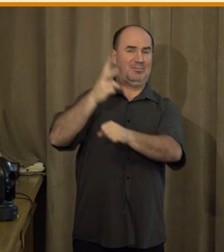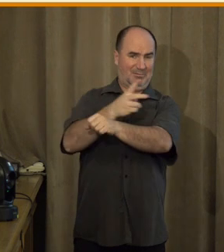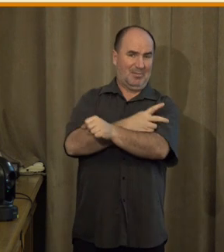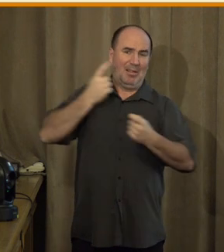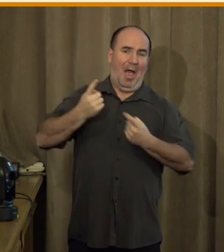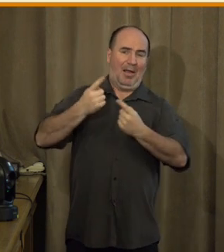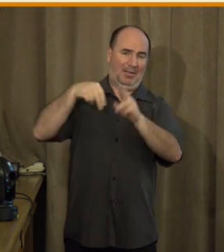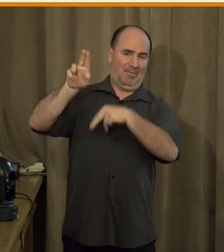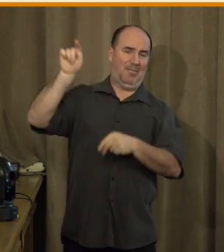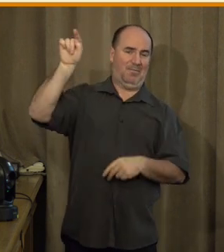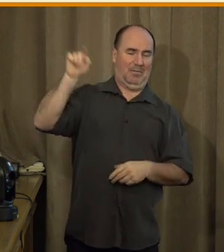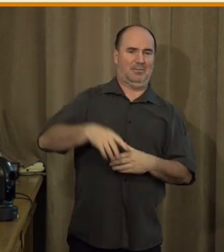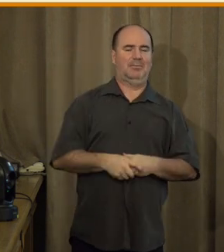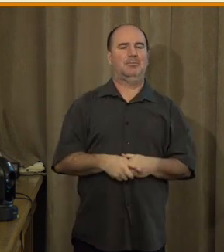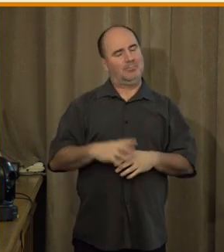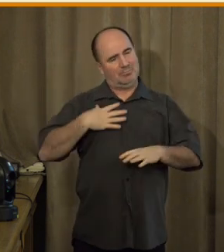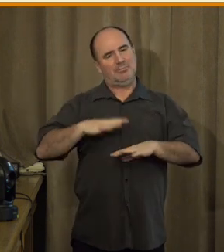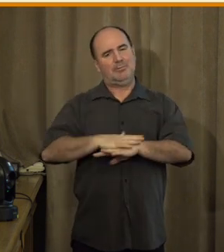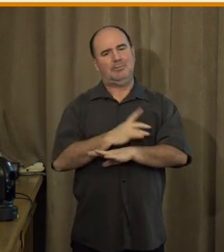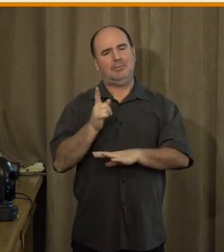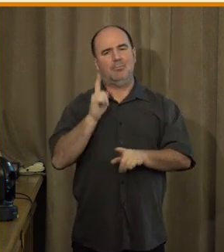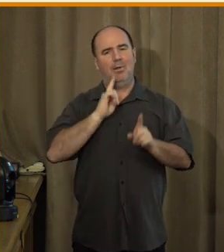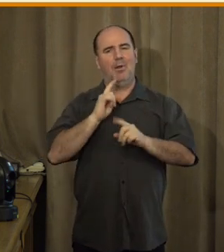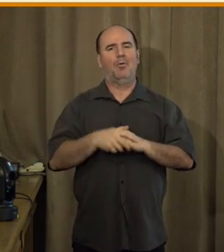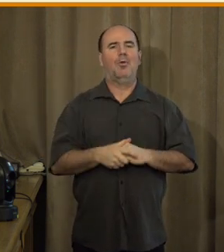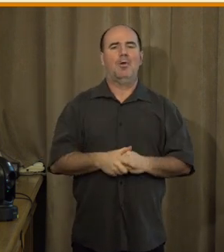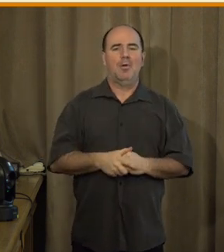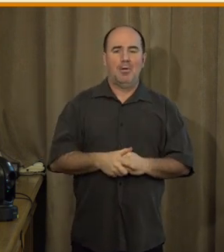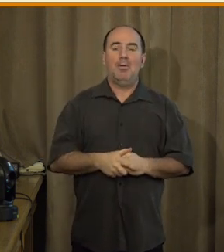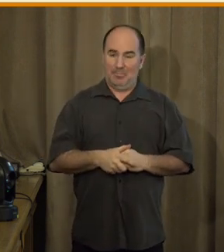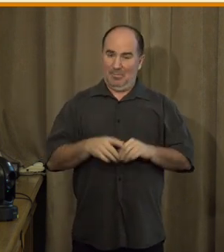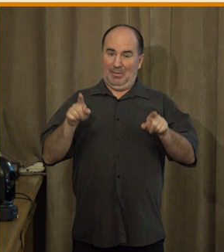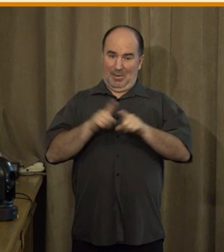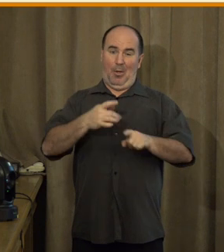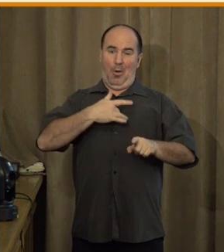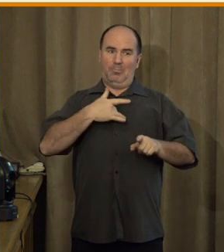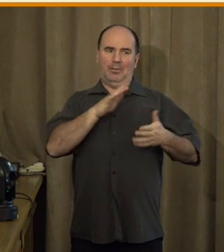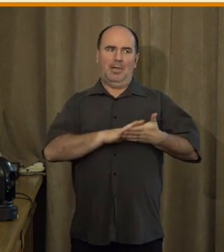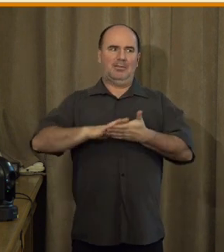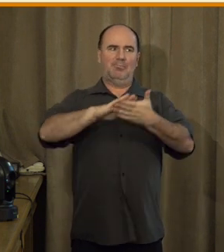zastoupil stát, alespoň v určité fázi, ale to, co je důležité, je dívat se i právě na občanskou společnost,